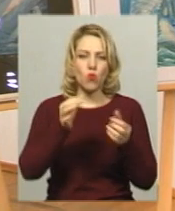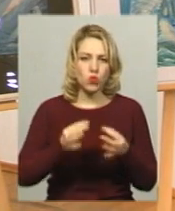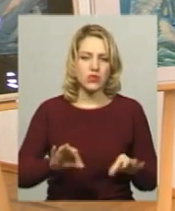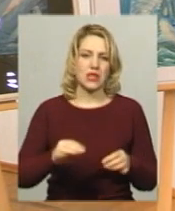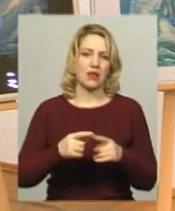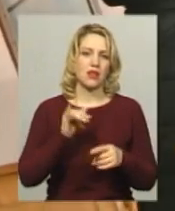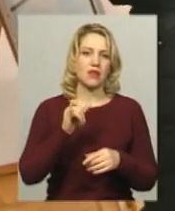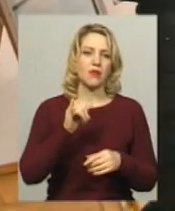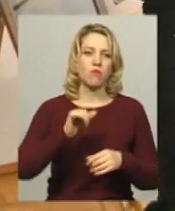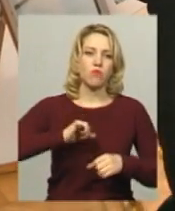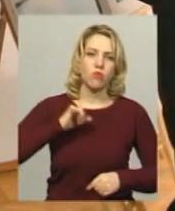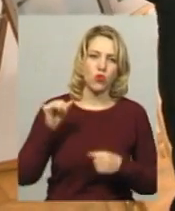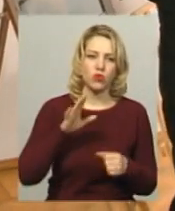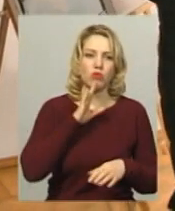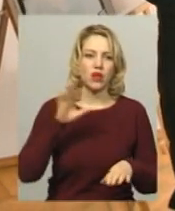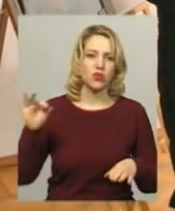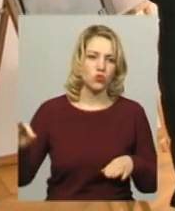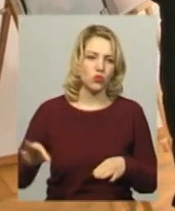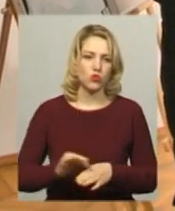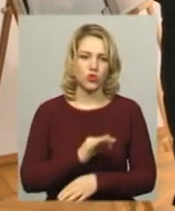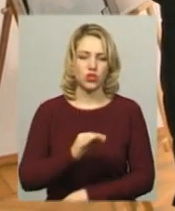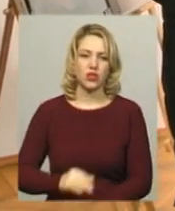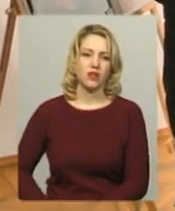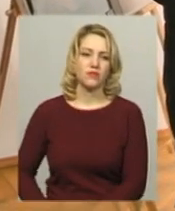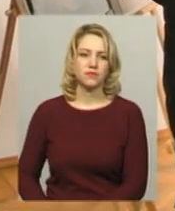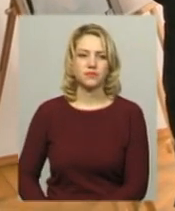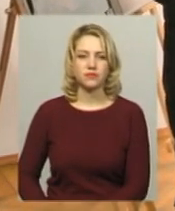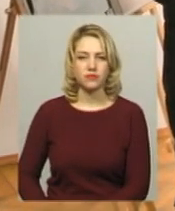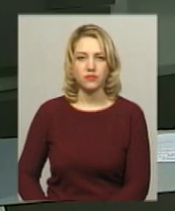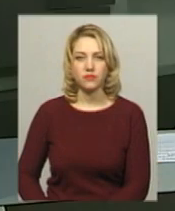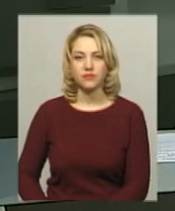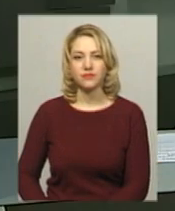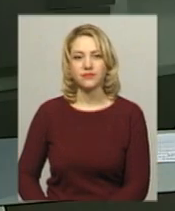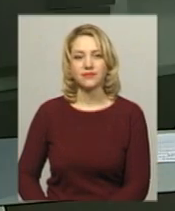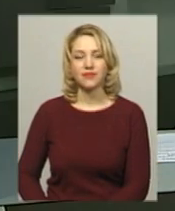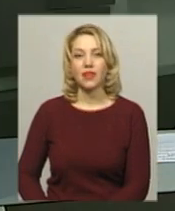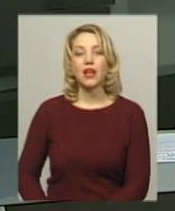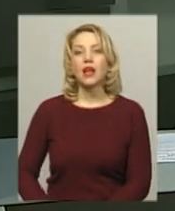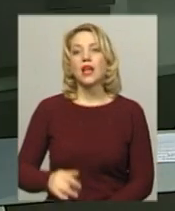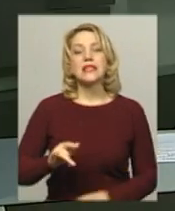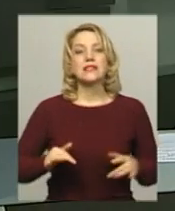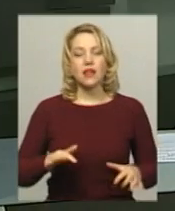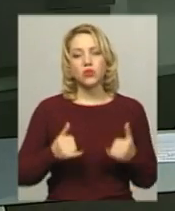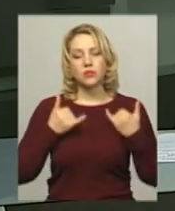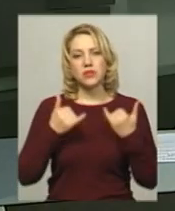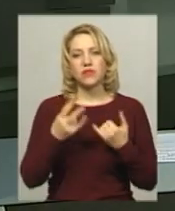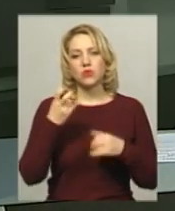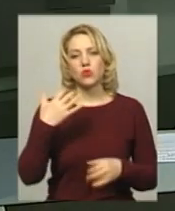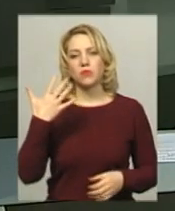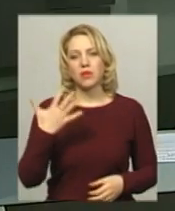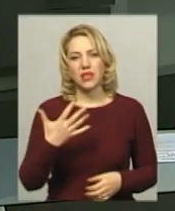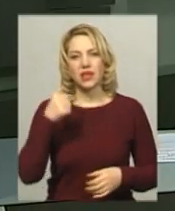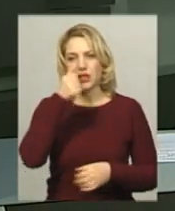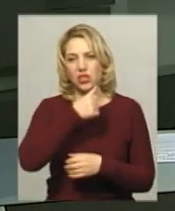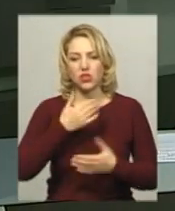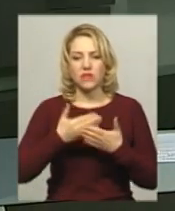дружина. Тетяна Ворожцова, Юрій Чорний, новини Поділля, Центр. Заходи, присвячені 205-річчю від дня